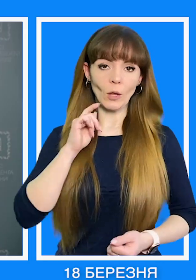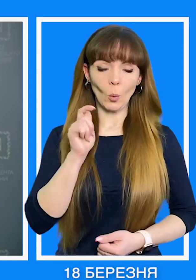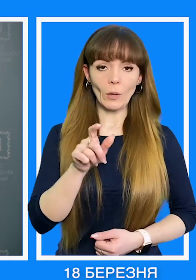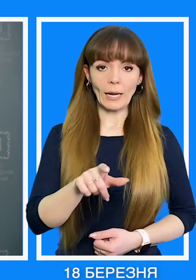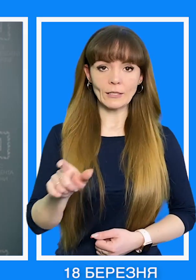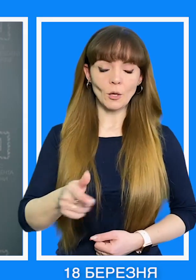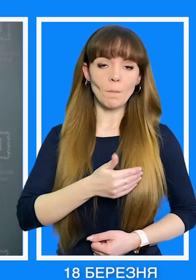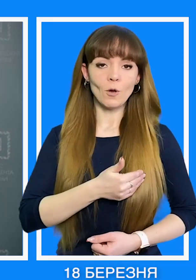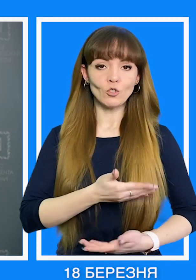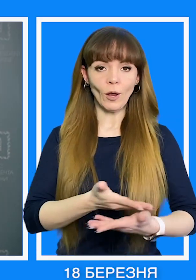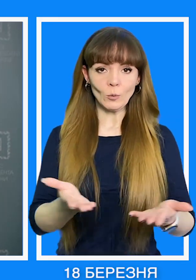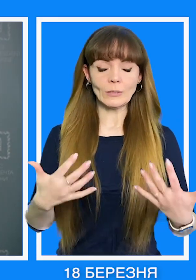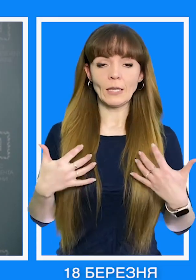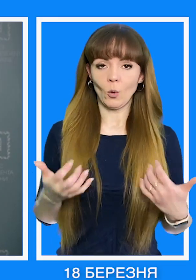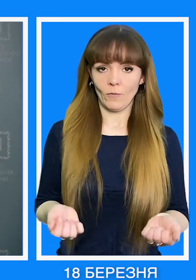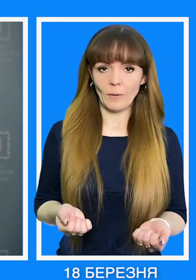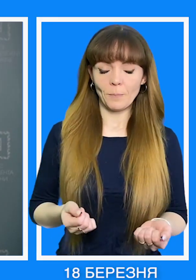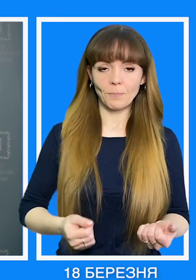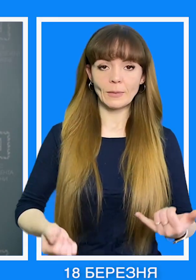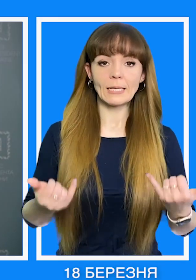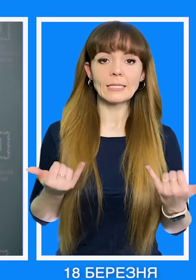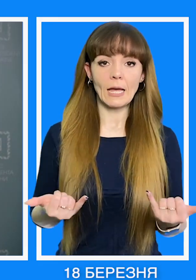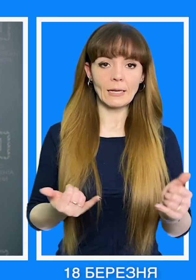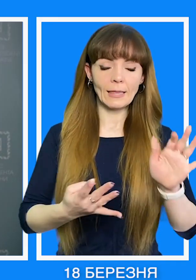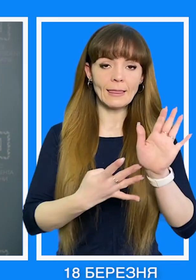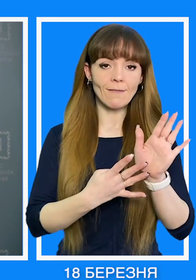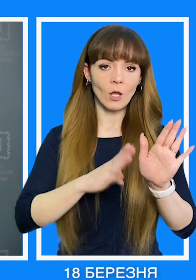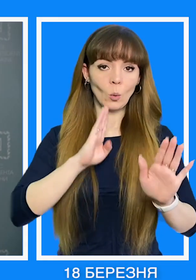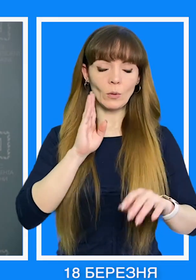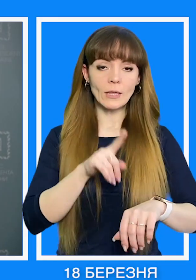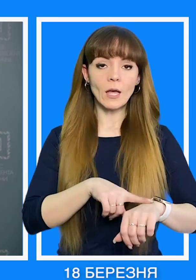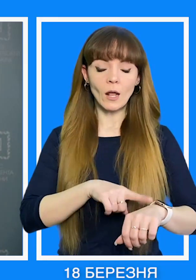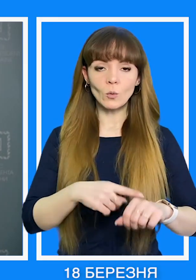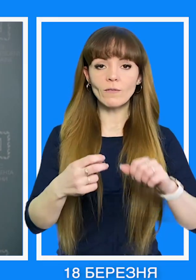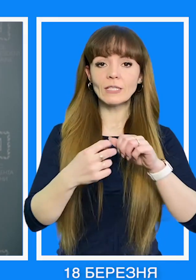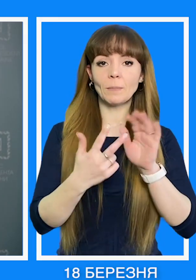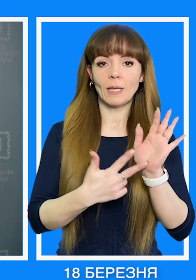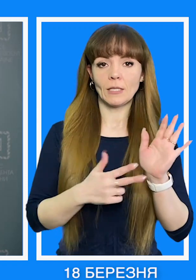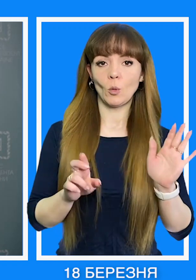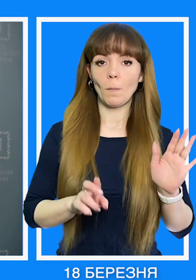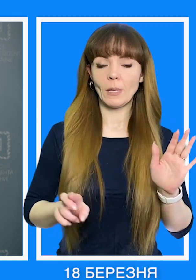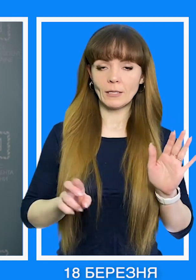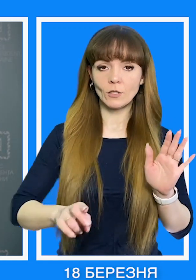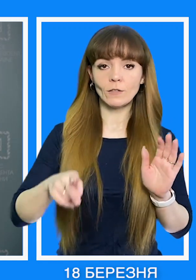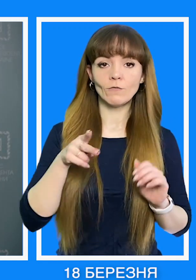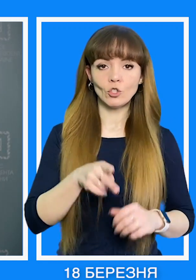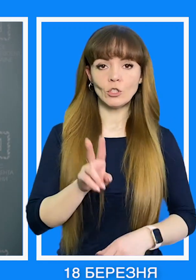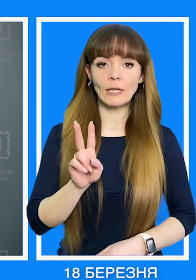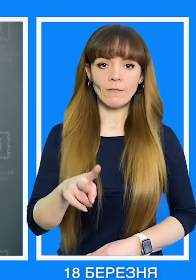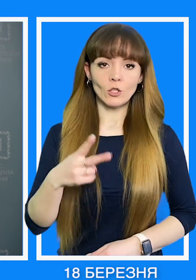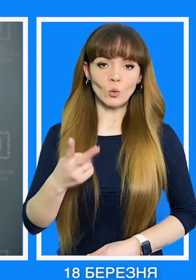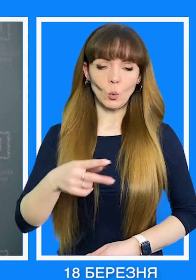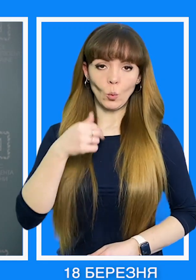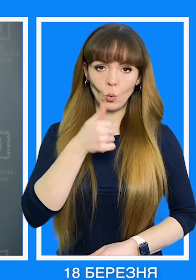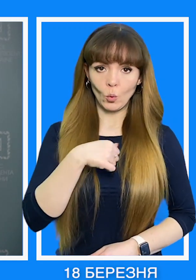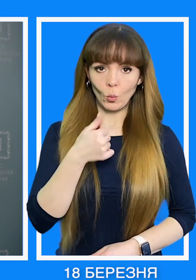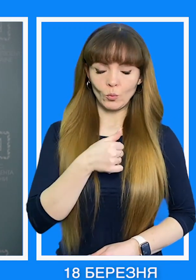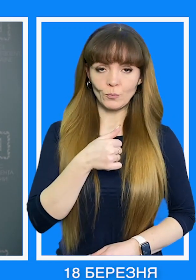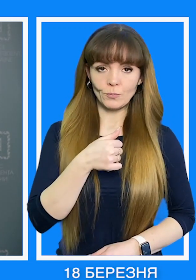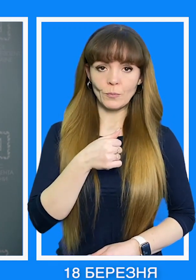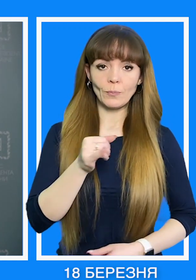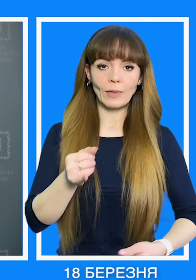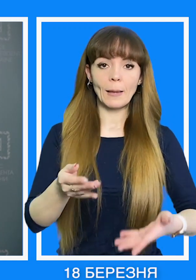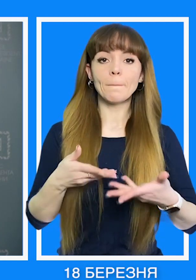Шановні українці, бажаю здоров'я! Зараз 9-та година ранку, 18 березня 2022